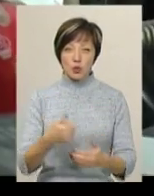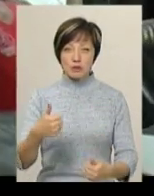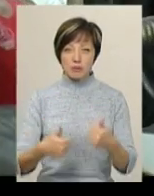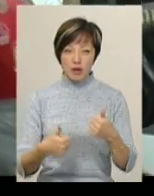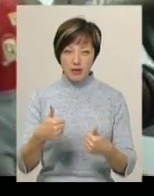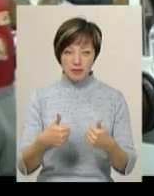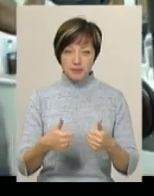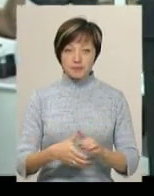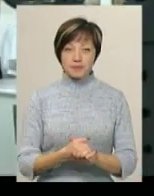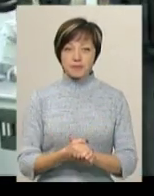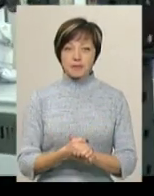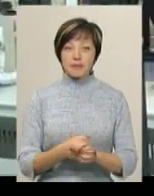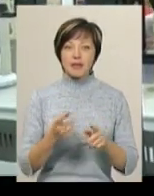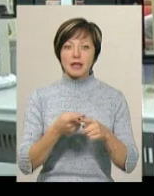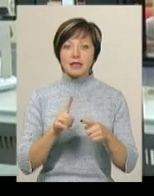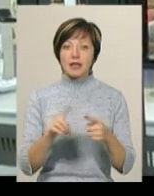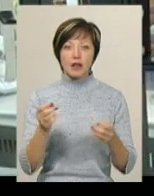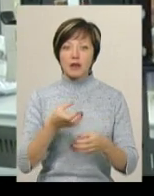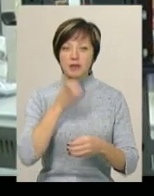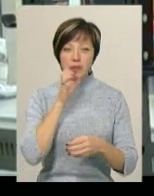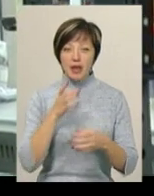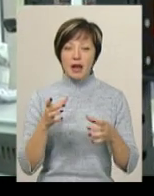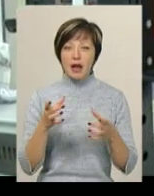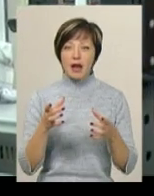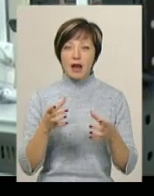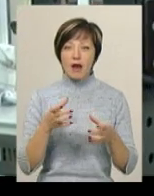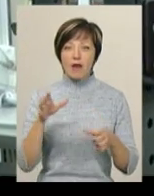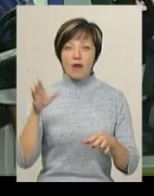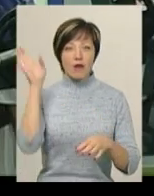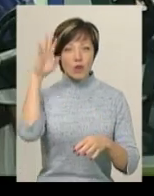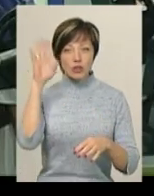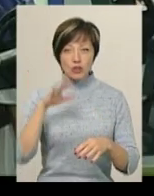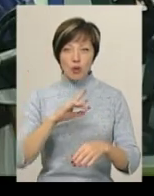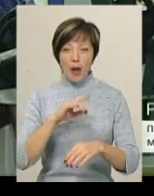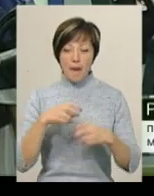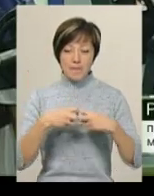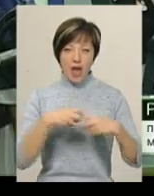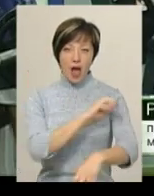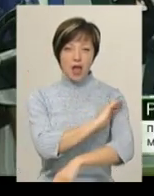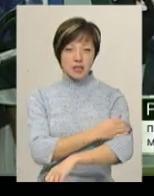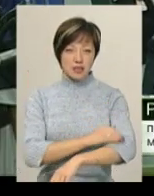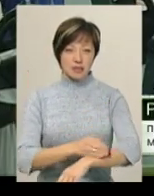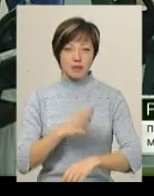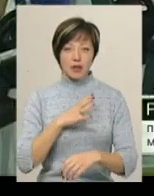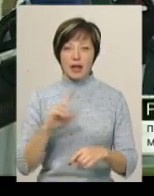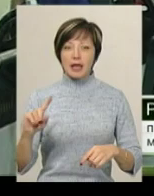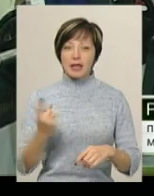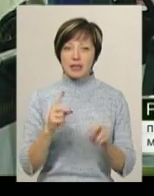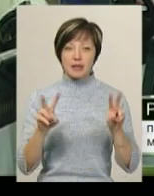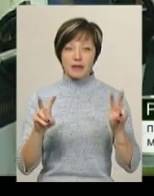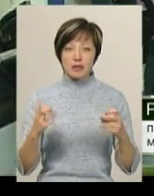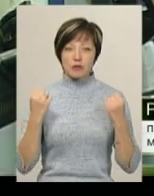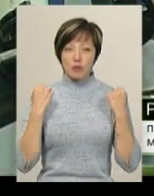вкультуристів Сушкою, бо бодібілдери не вживають і рідини, аби м'язи набули рельєфності. Це єдиний від спорту, де